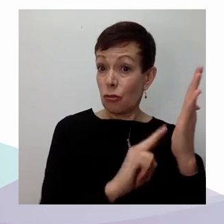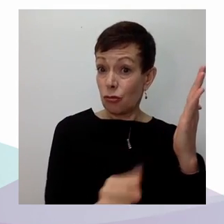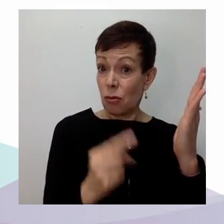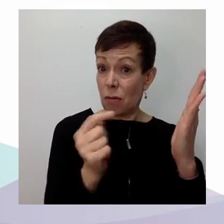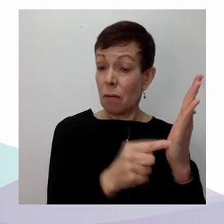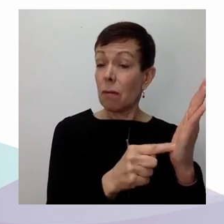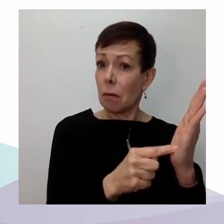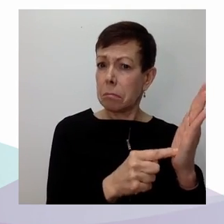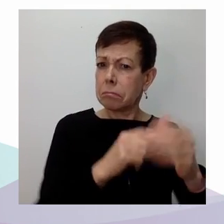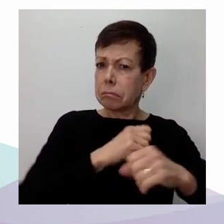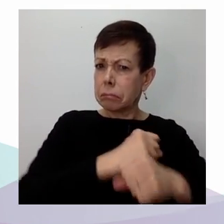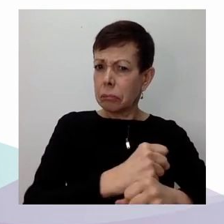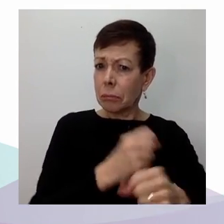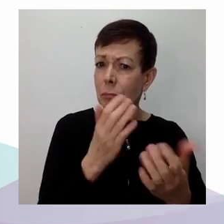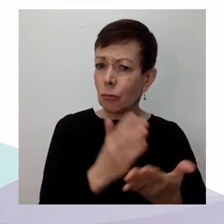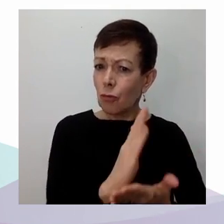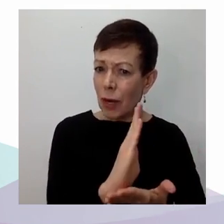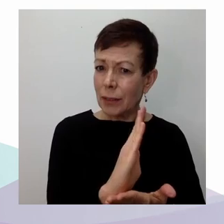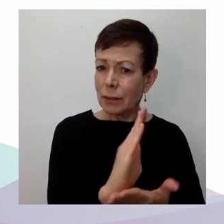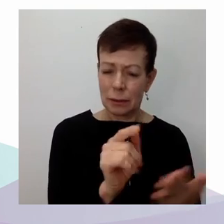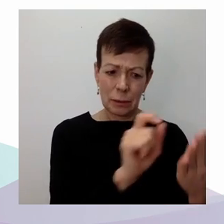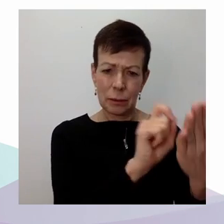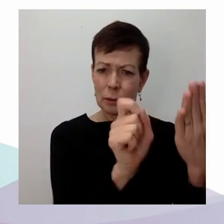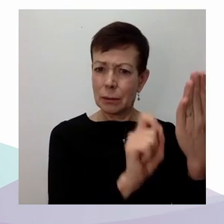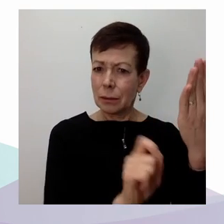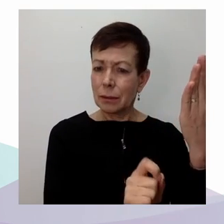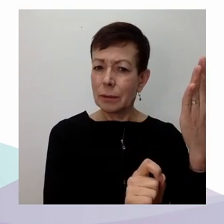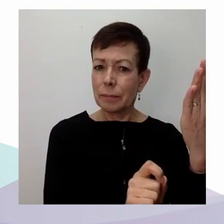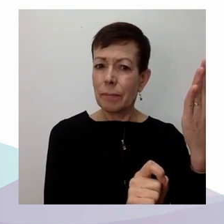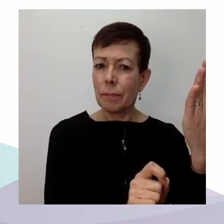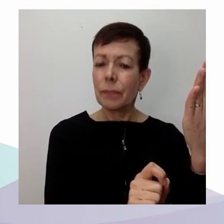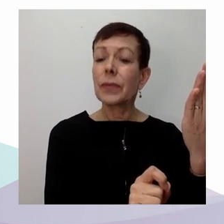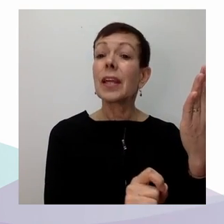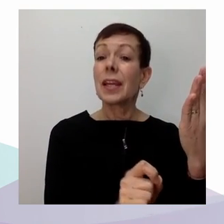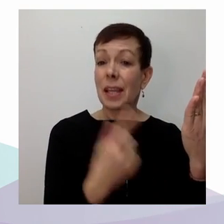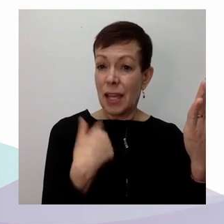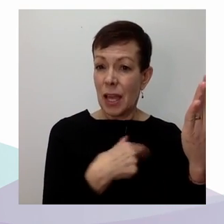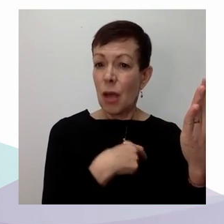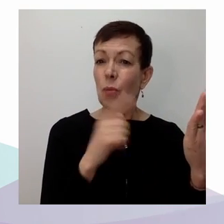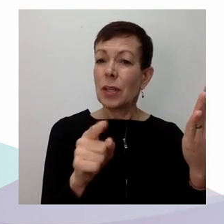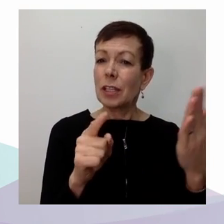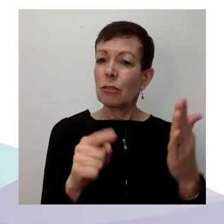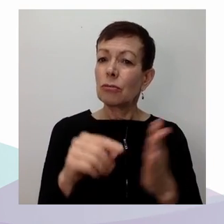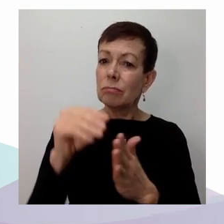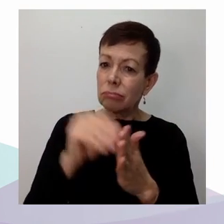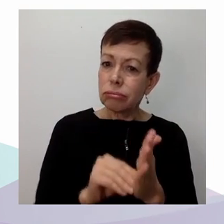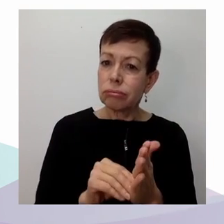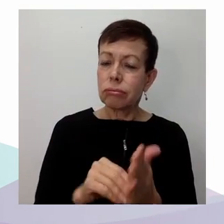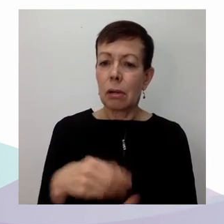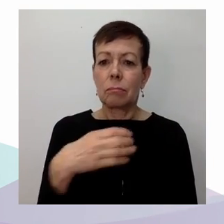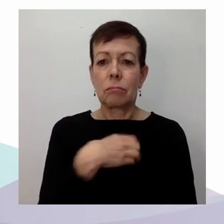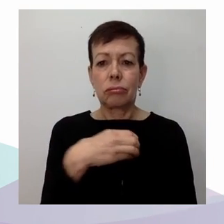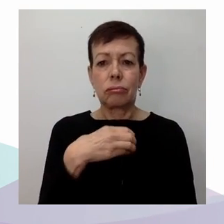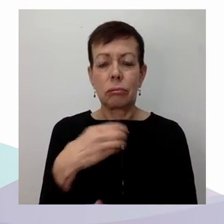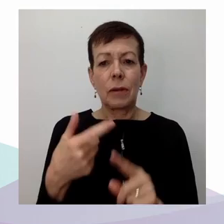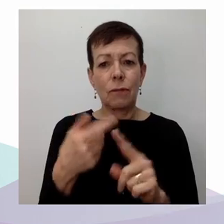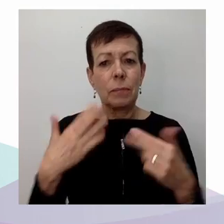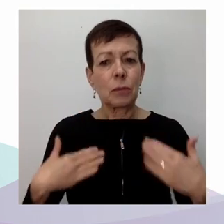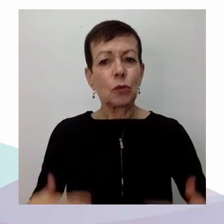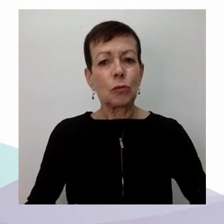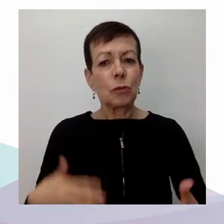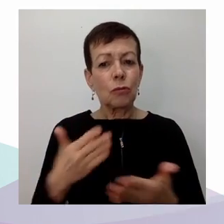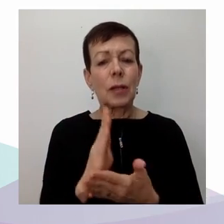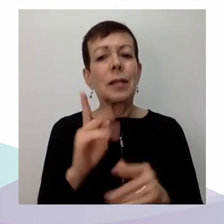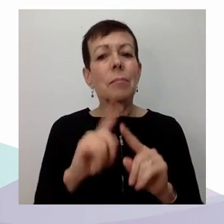tribunaux judiciaires, mais de regarder ça sous l'angle du dialogue, la théorie du dialogue s'est bien documentée dans la littérature, mais de